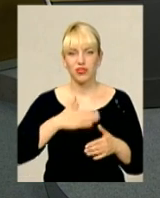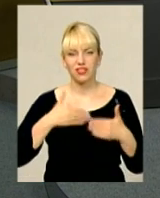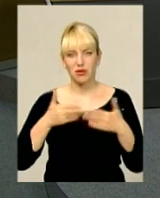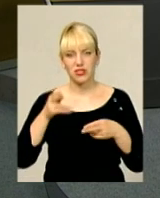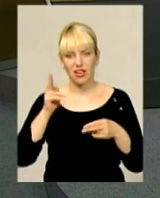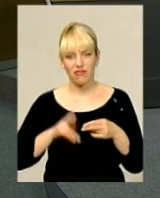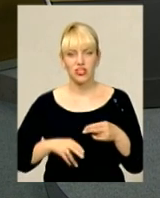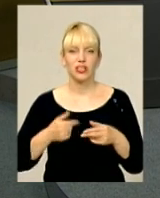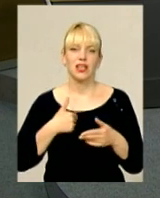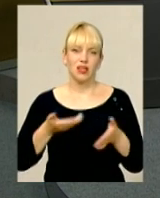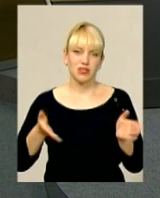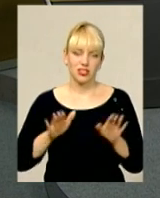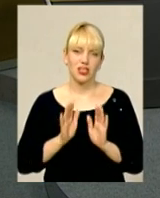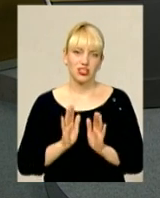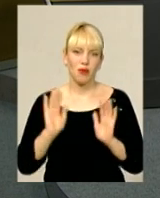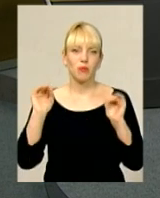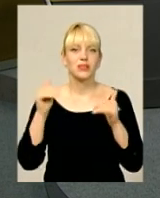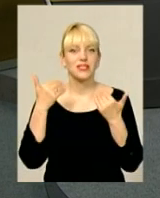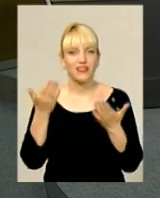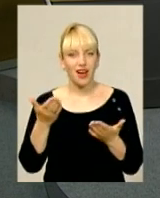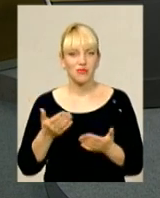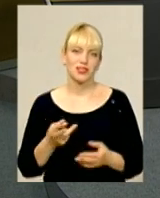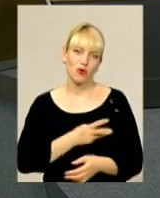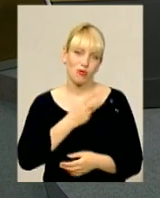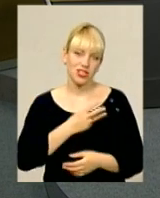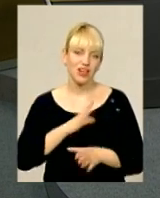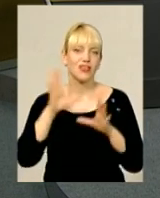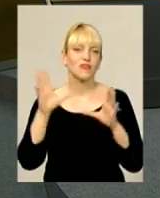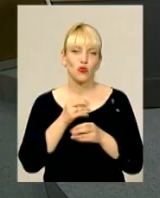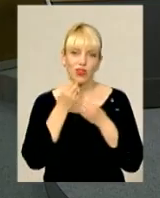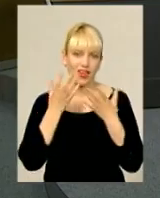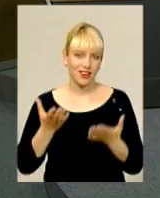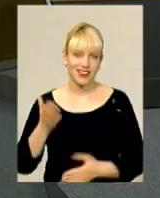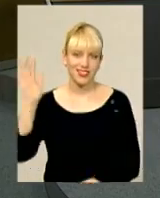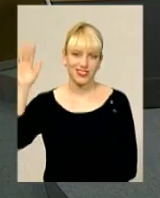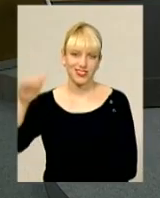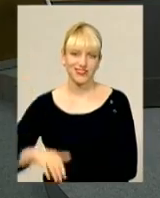завершено. І нам залишилося лише попрощатися з вами. з побажаннями всього найкращого.